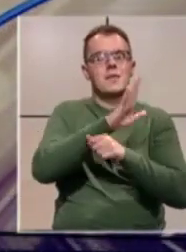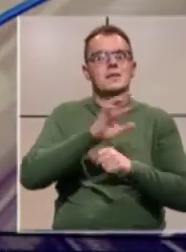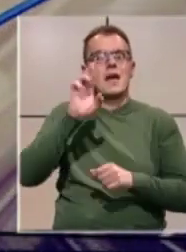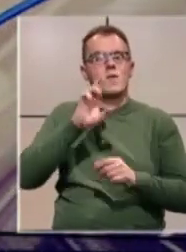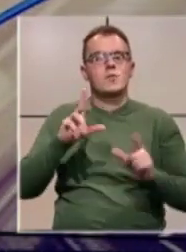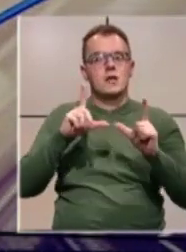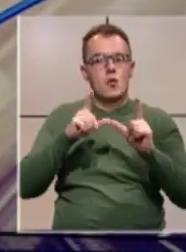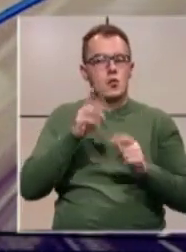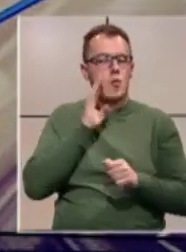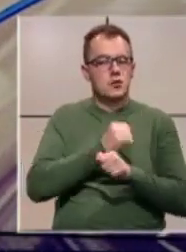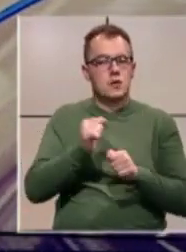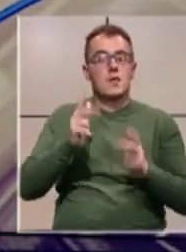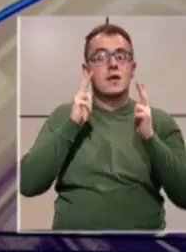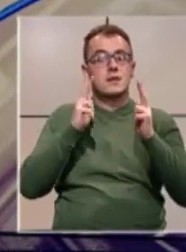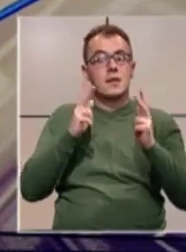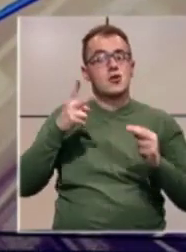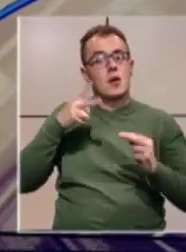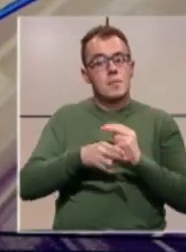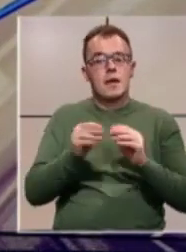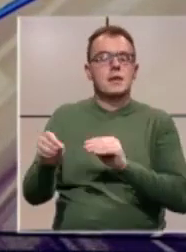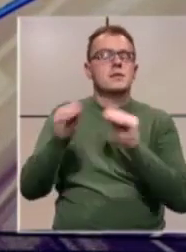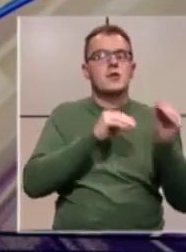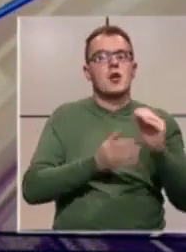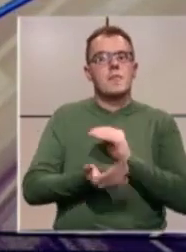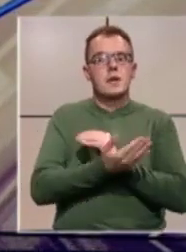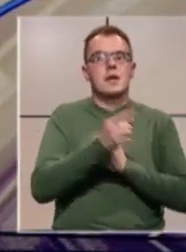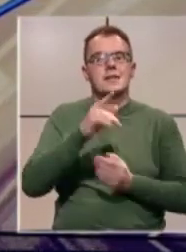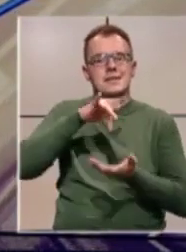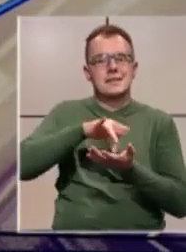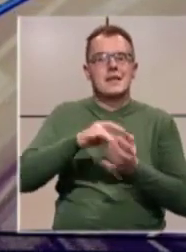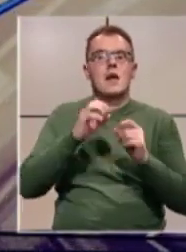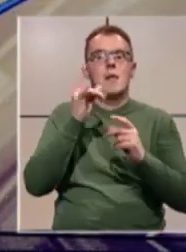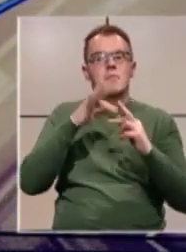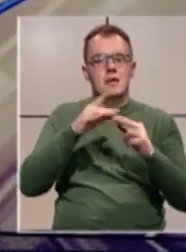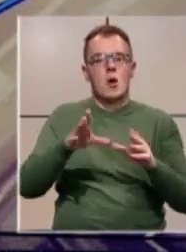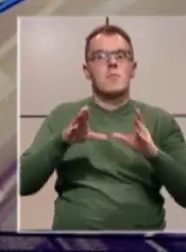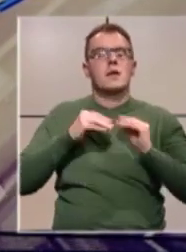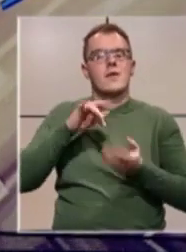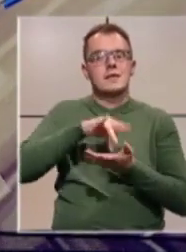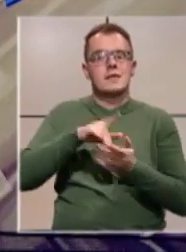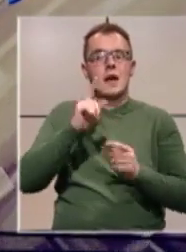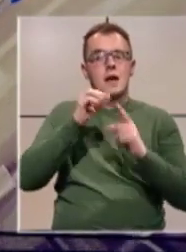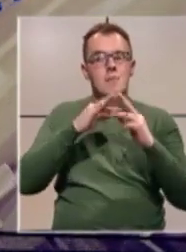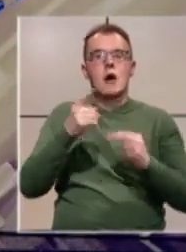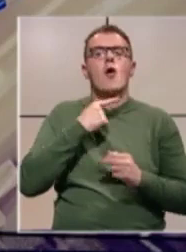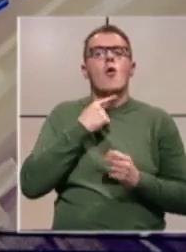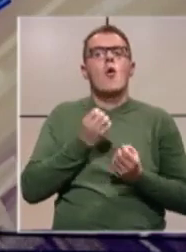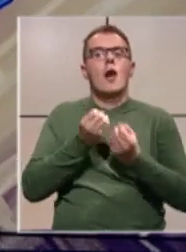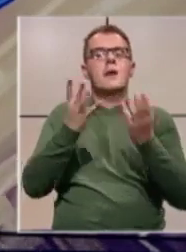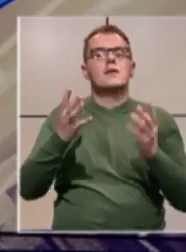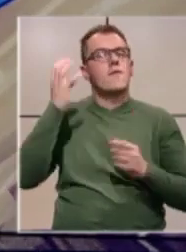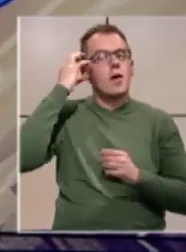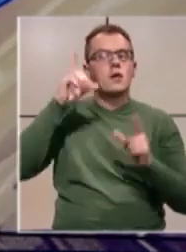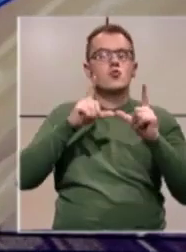u BIH, zatražio prekid izmještanja migranata iz prihvatnog centra Bira u prihvatni centar Lipa, oglasila se i vlada